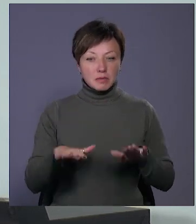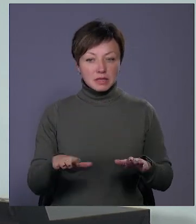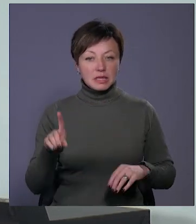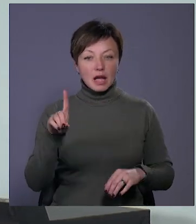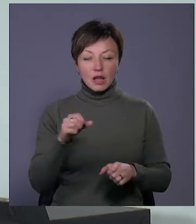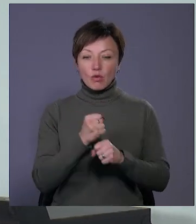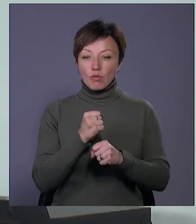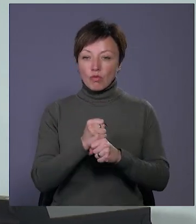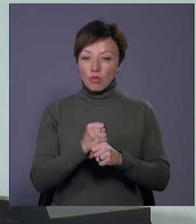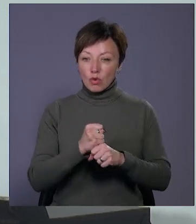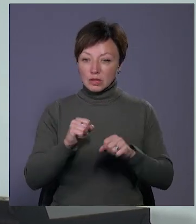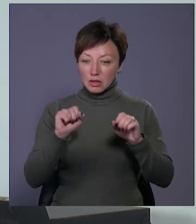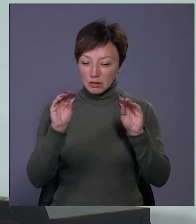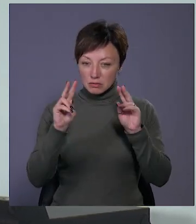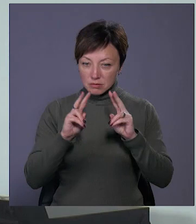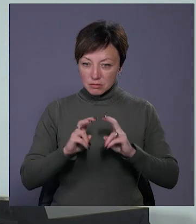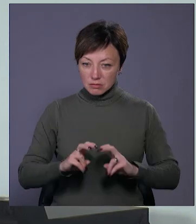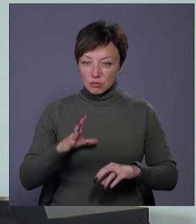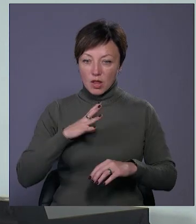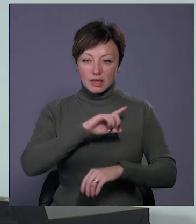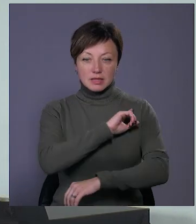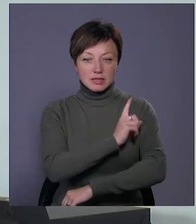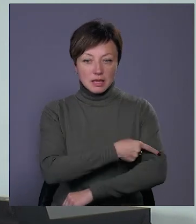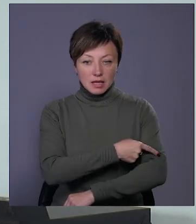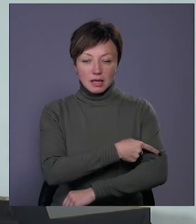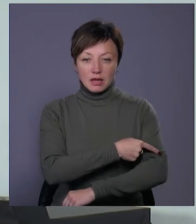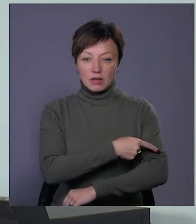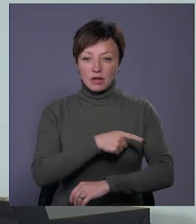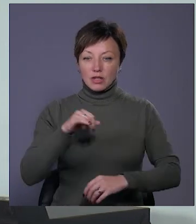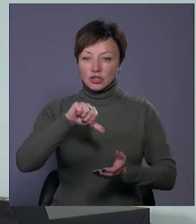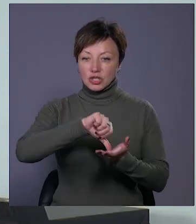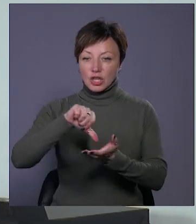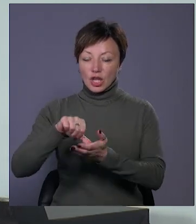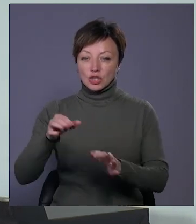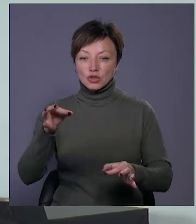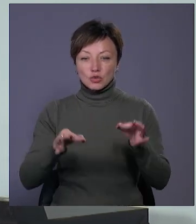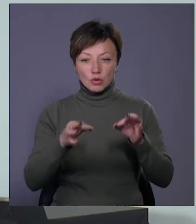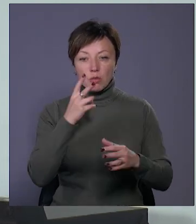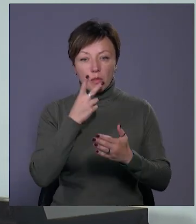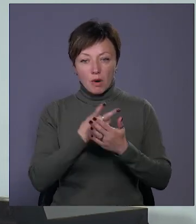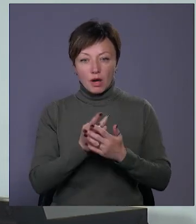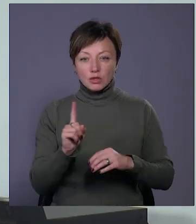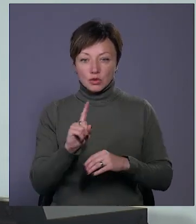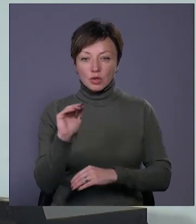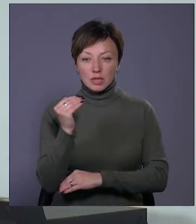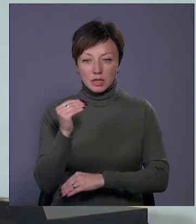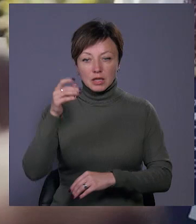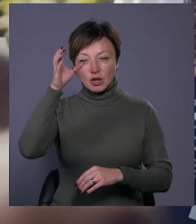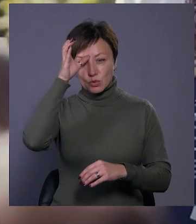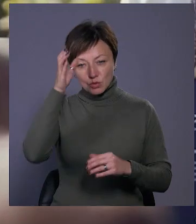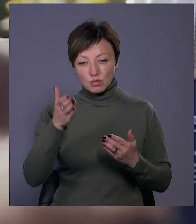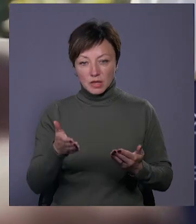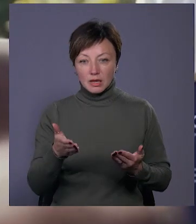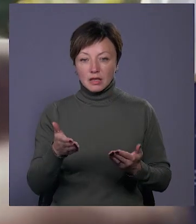робота його була настільки сильною і члени журі побачили, що дитина розумна,